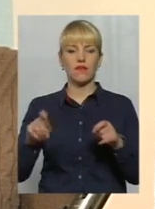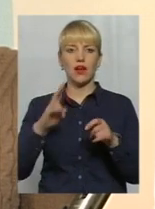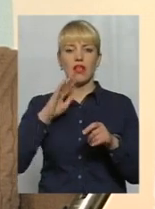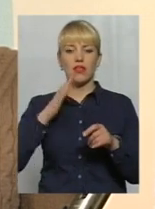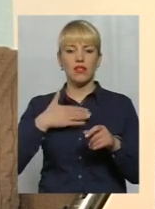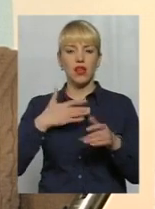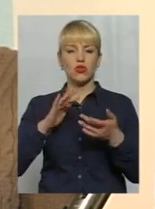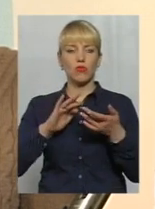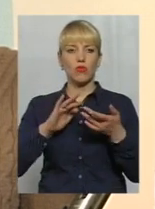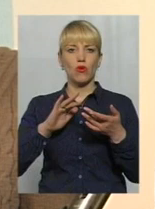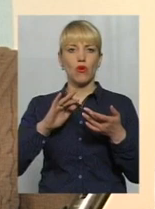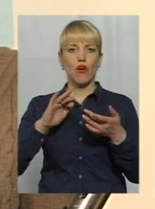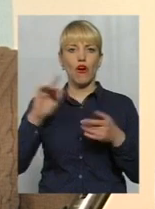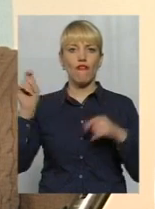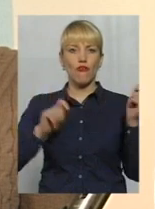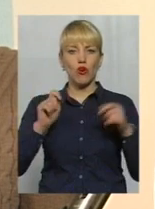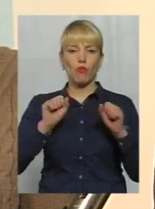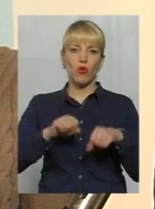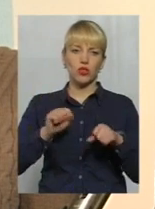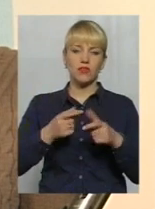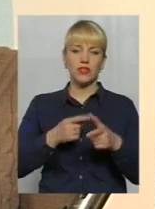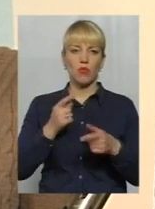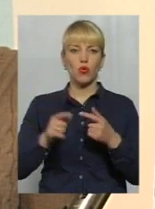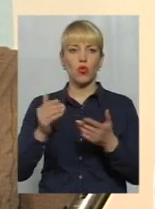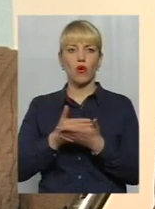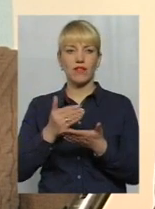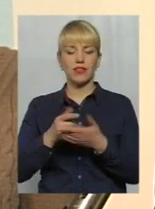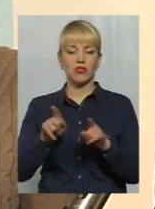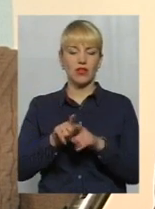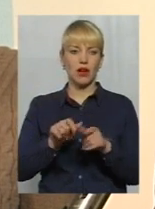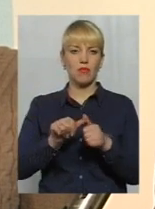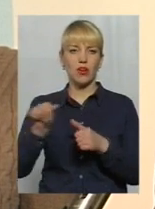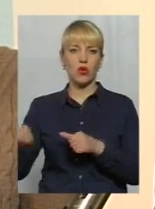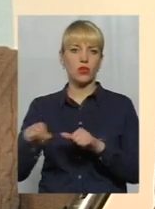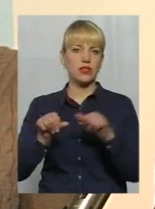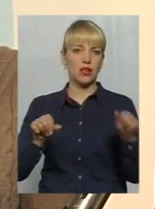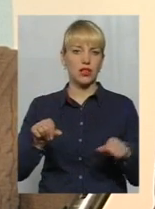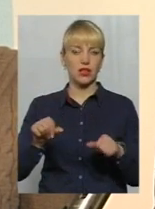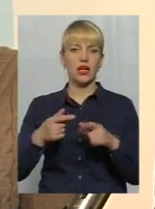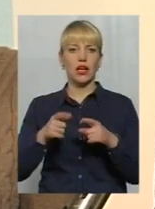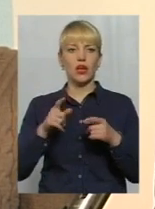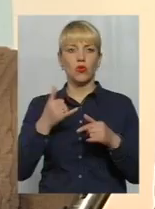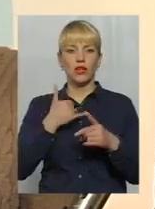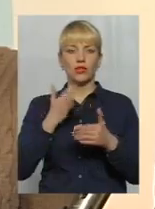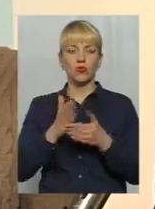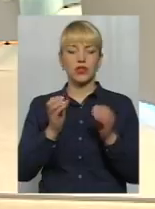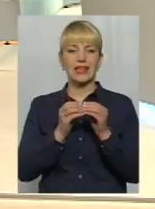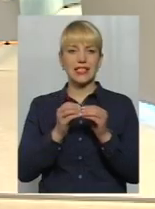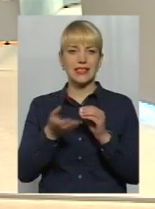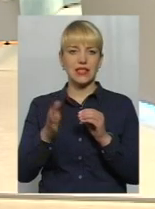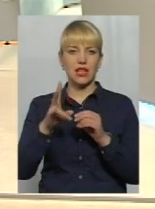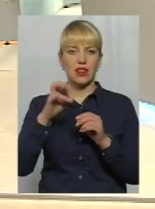або можливість, або інновацію. Ми таких розділили. Їх буде в нас 10 на форумі.